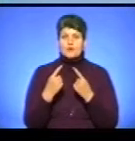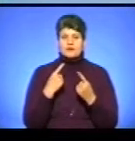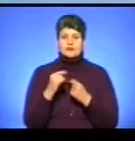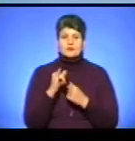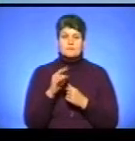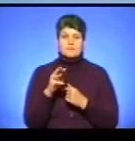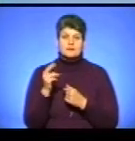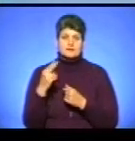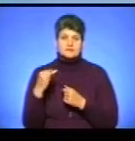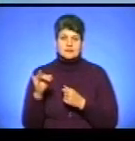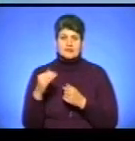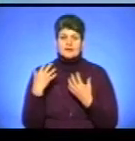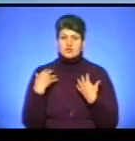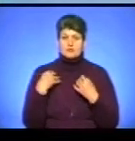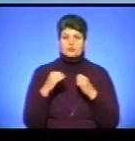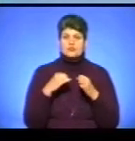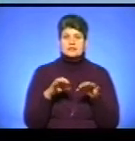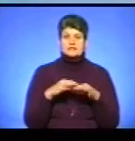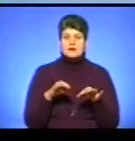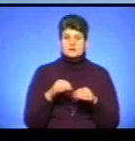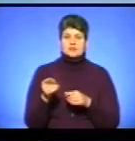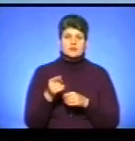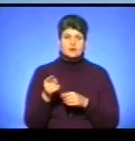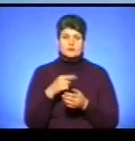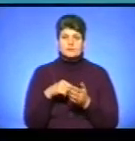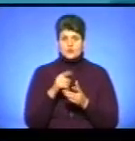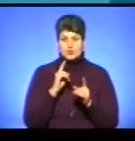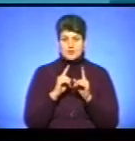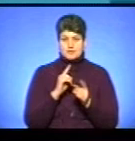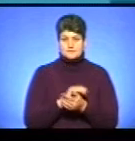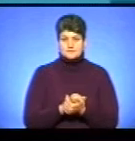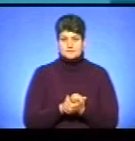Ігорем Мединським, начальником управління транспорту Тернопільської міської ради.